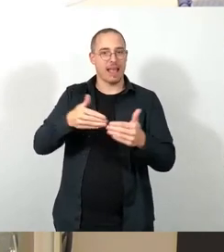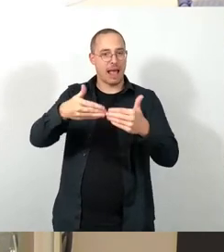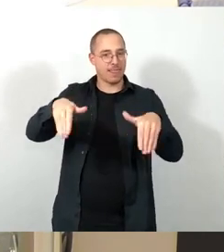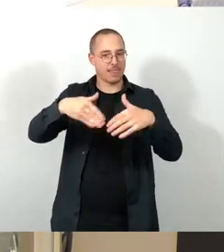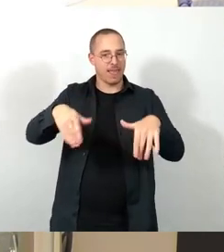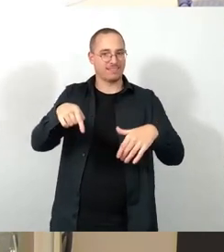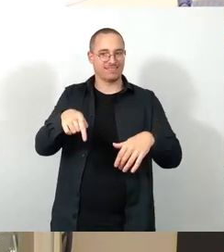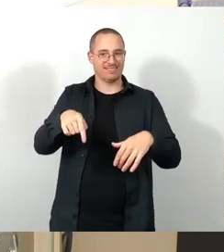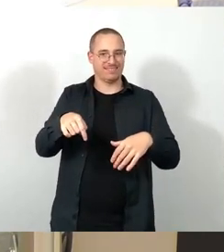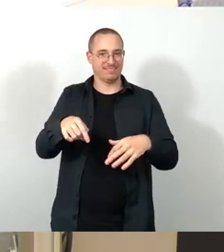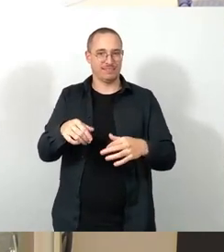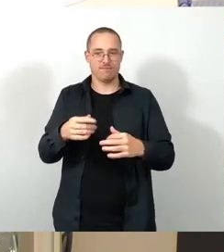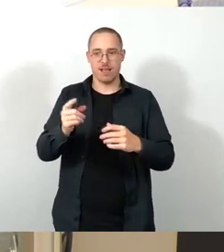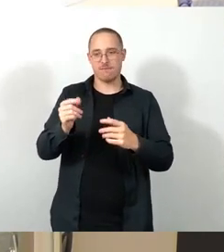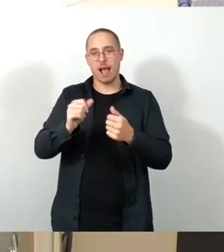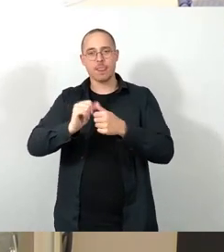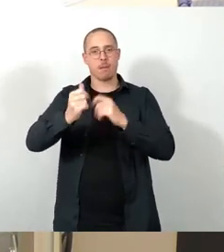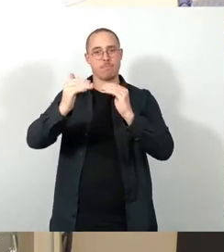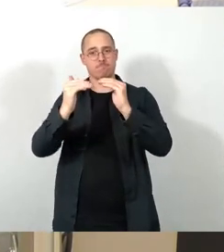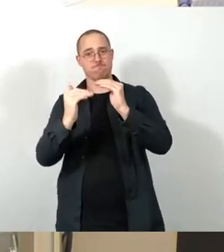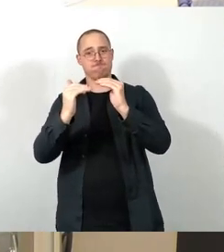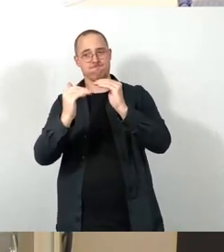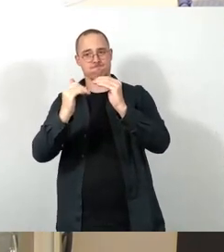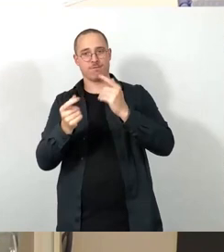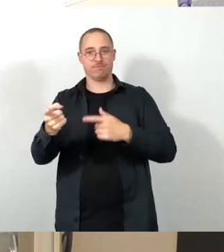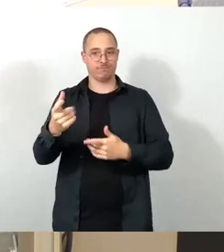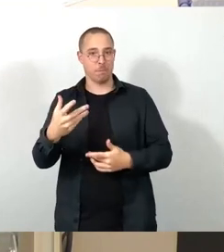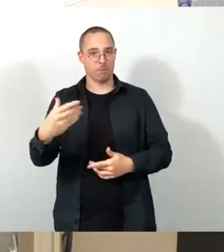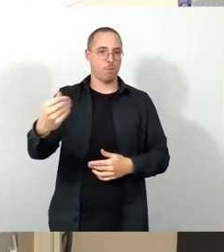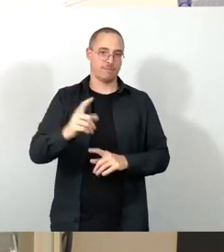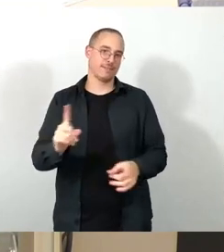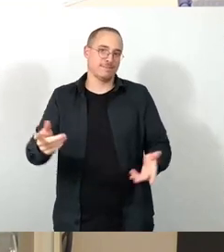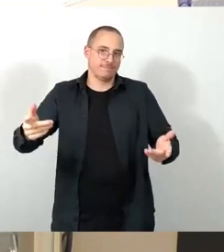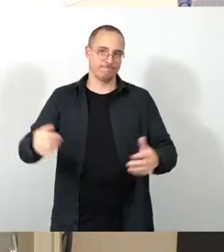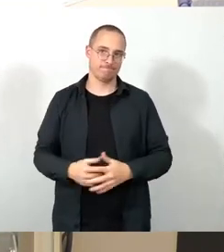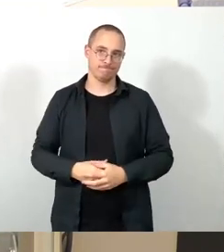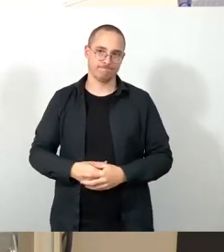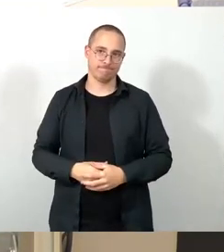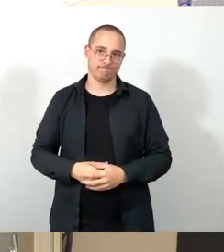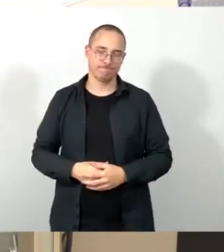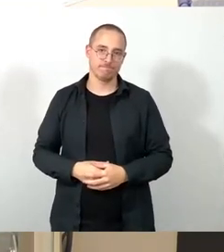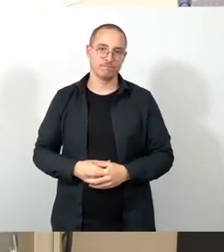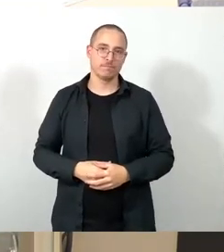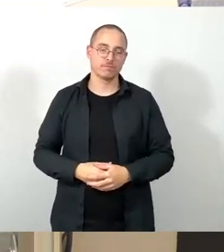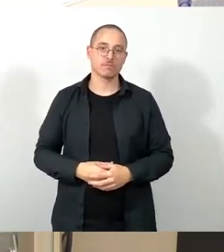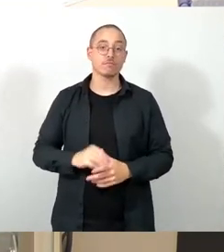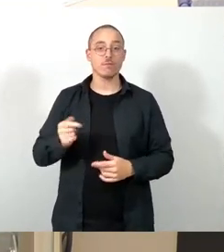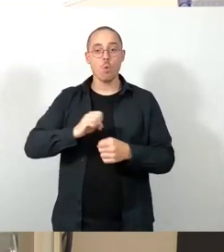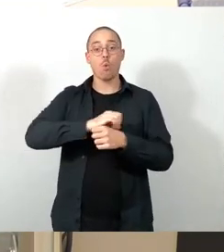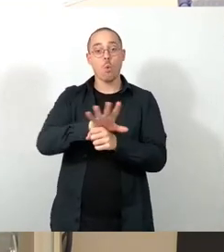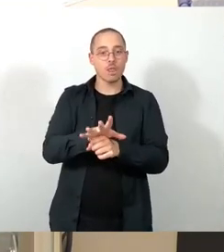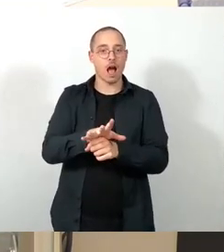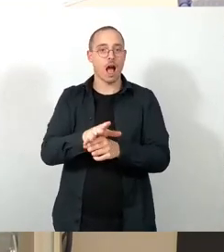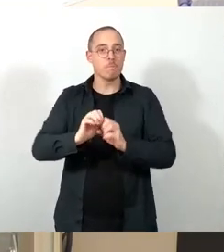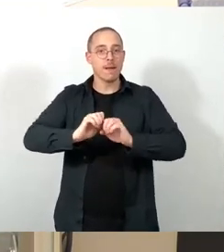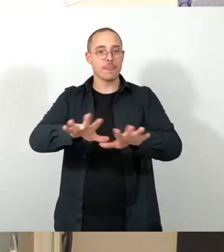Anspruchsmöglichkeit auf den Dresden Pass haben. Dazu kommt noch, dass die Corona-Pandemie und auch die Inflationsentwicklung, die wir in den